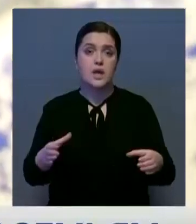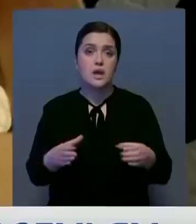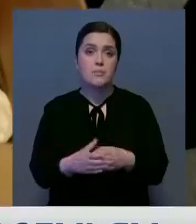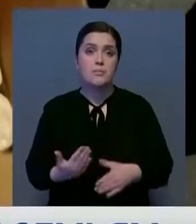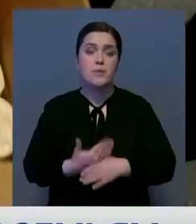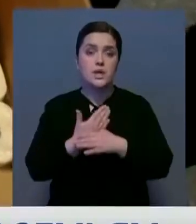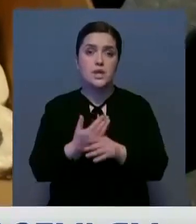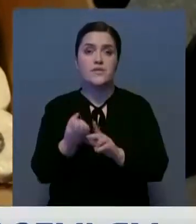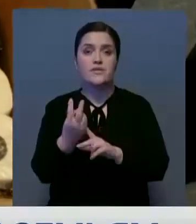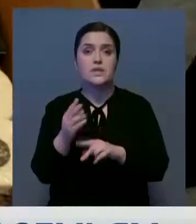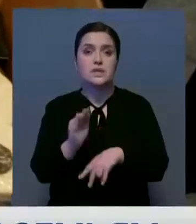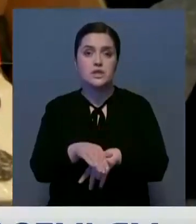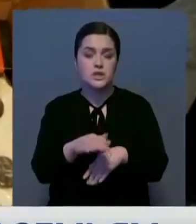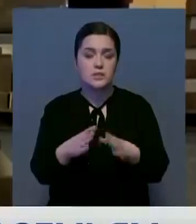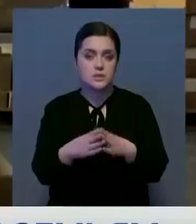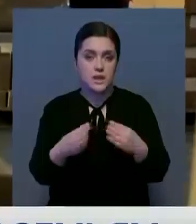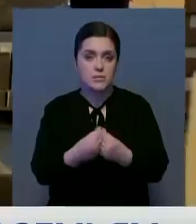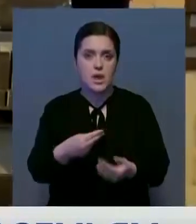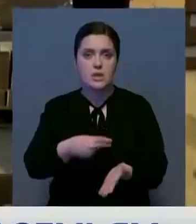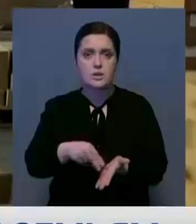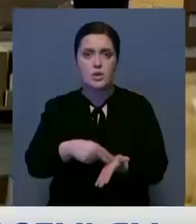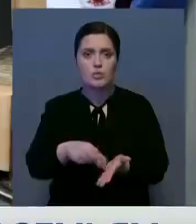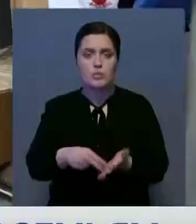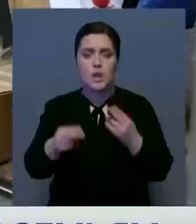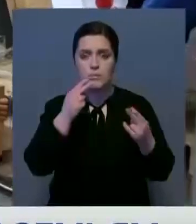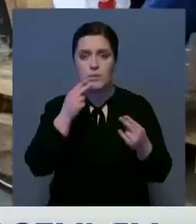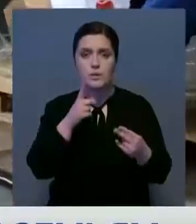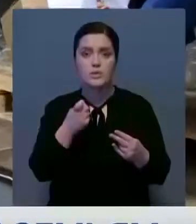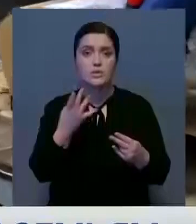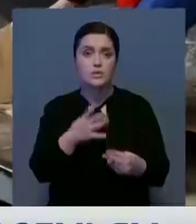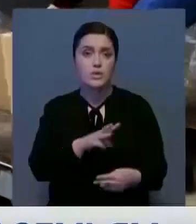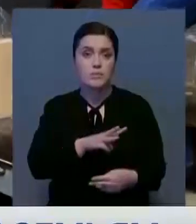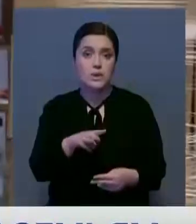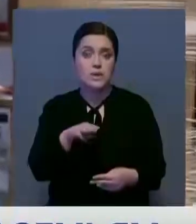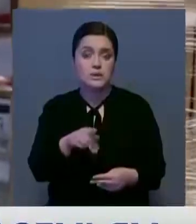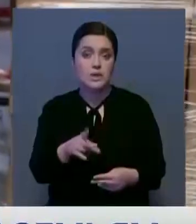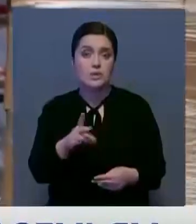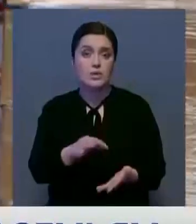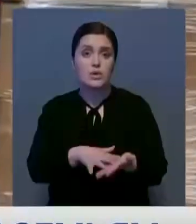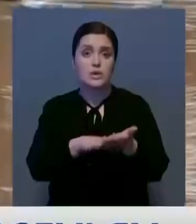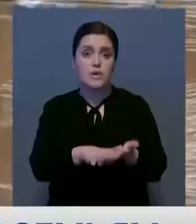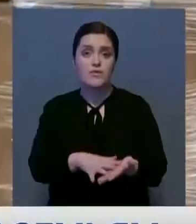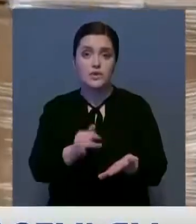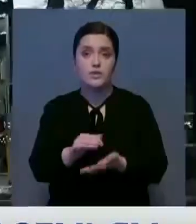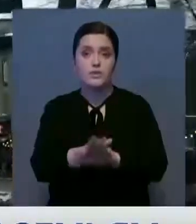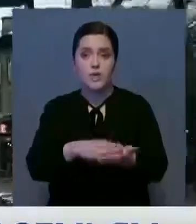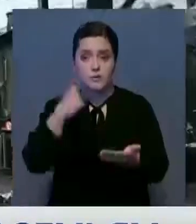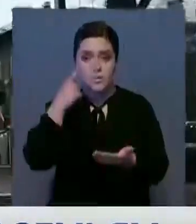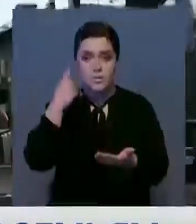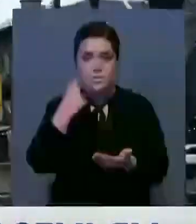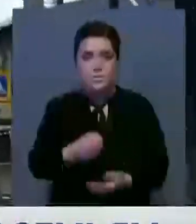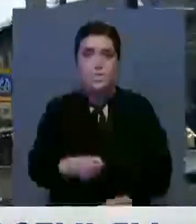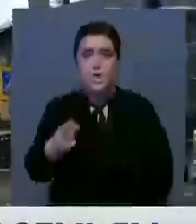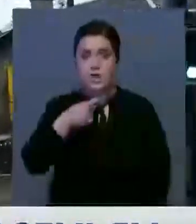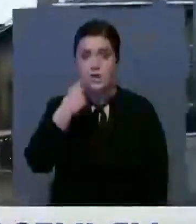тысячам семей. Закупили для них продукты на 140 миллионов тенге. Но заявки продолжают поступать. Волонтеры говорят, что развозить